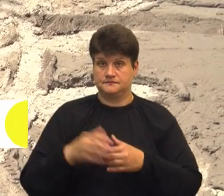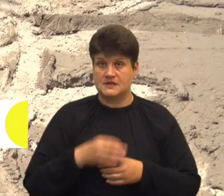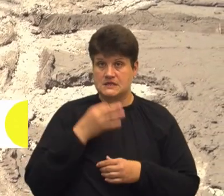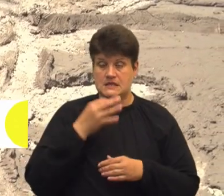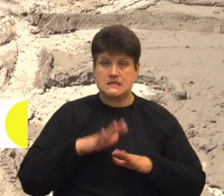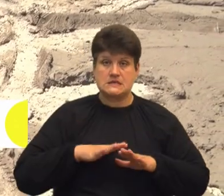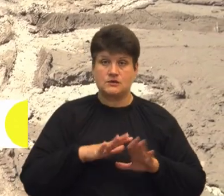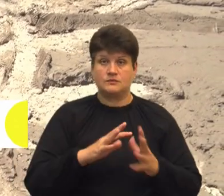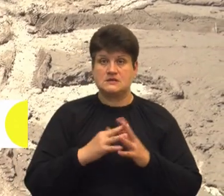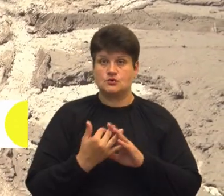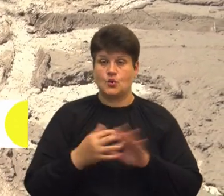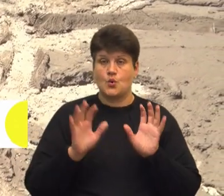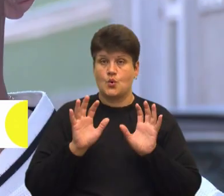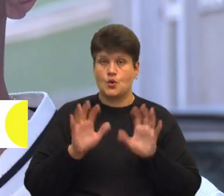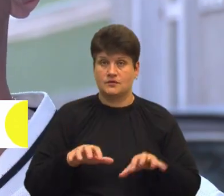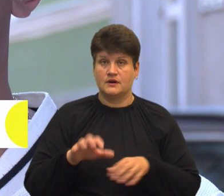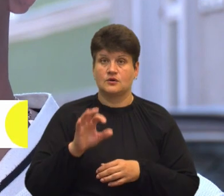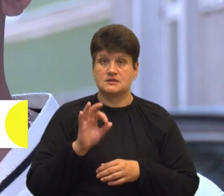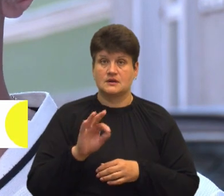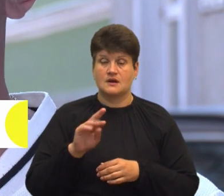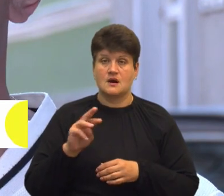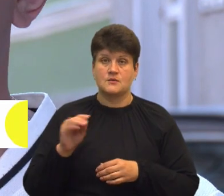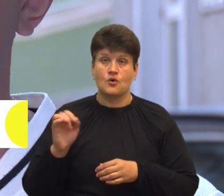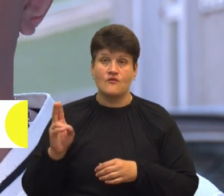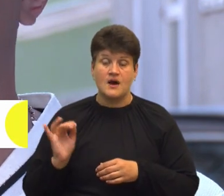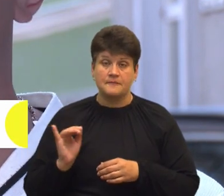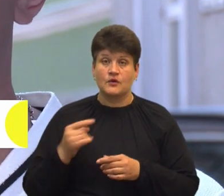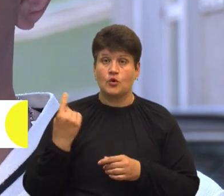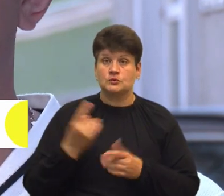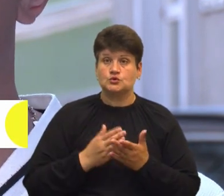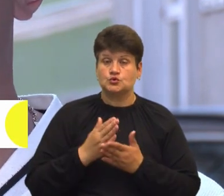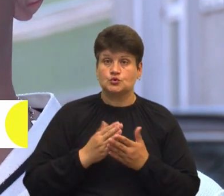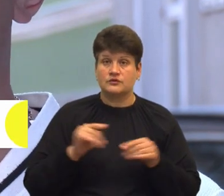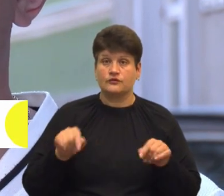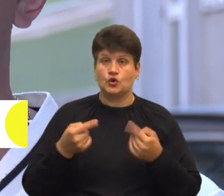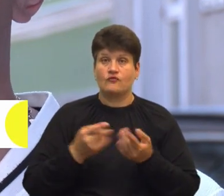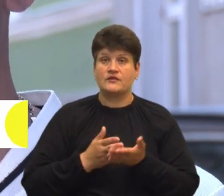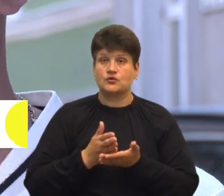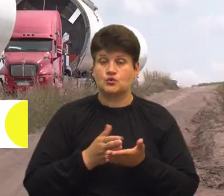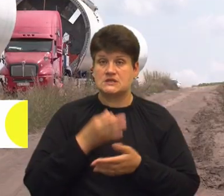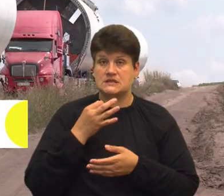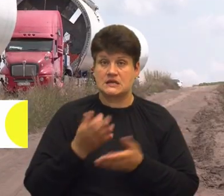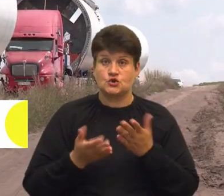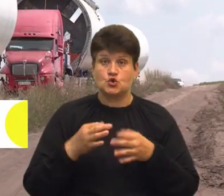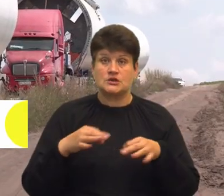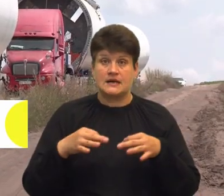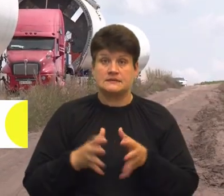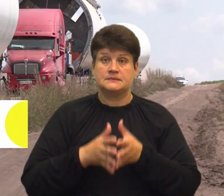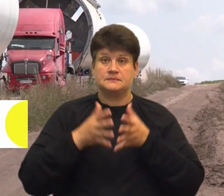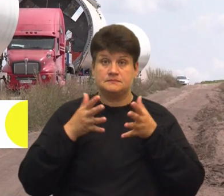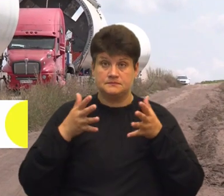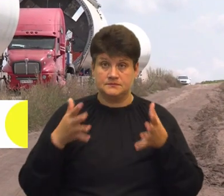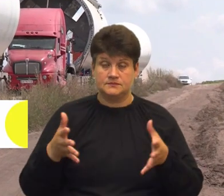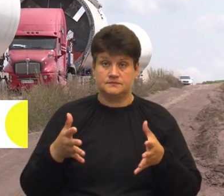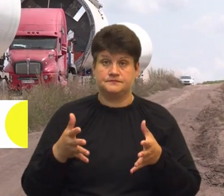селищного голови Оксана Янкова В обласній службі відновлення інфраструктури розповіли, якщо транспорт перевищує допустимо